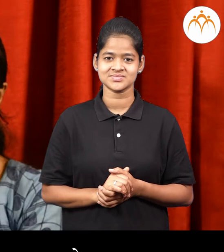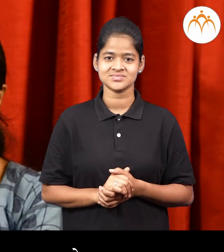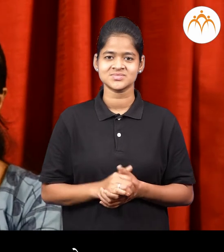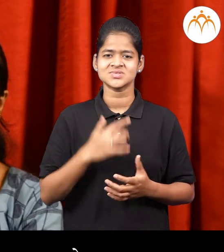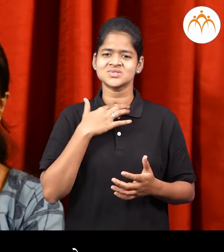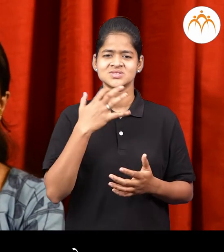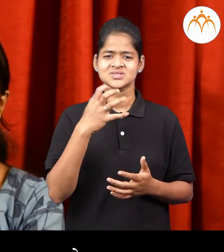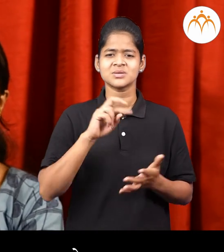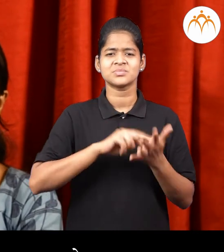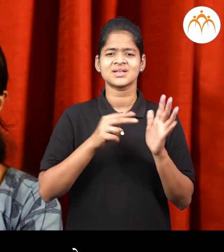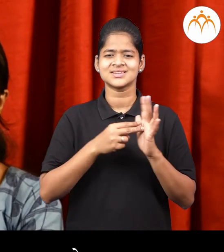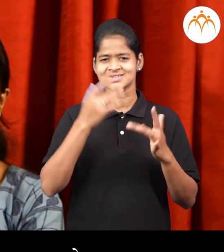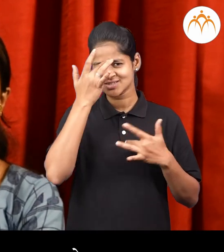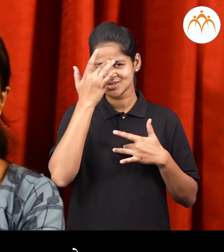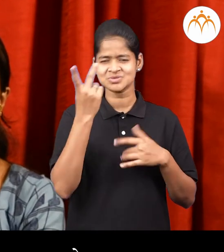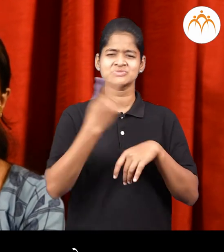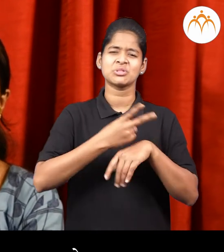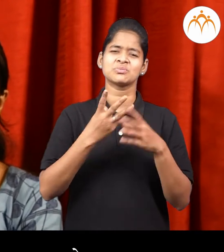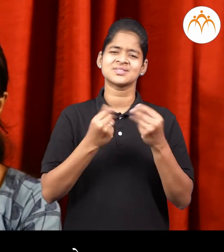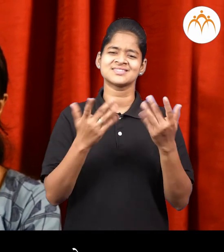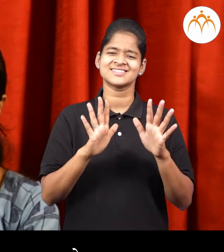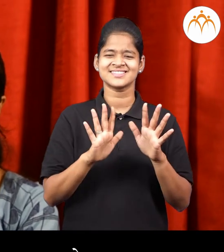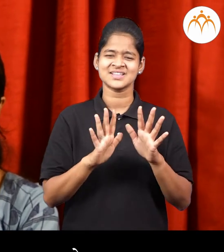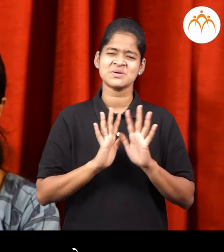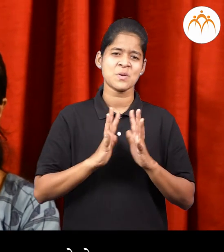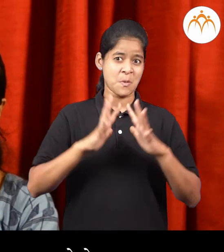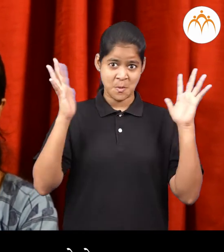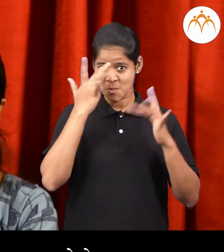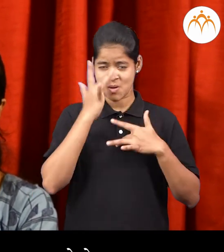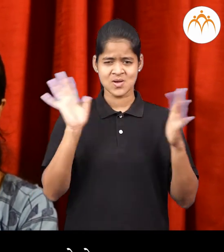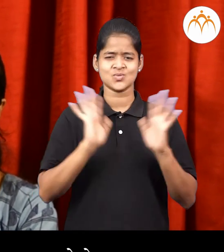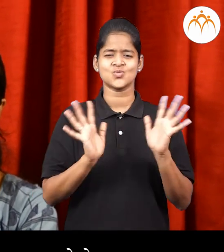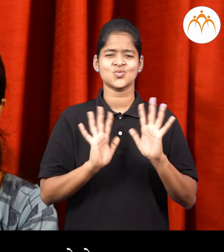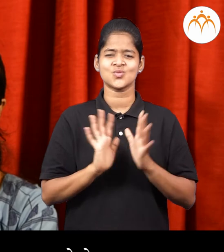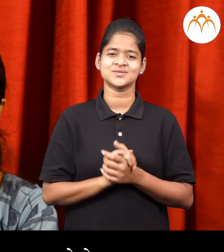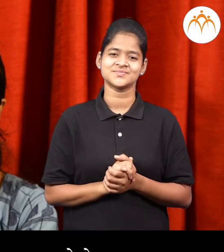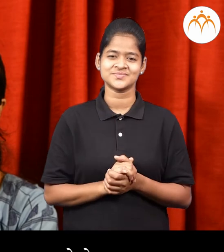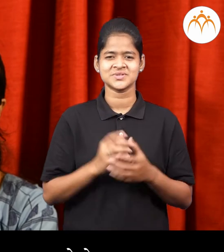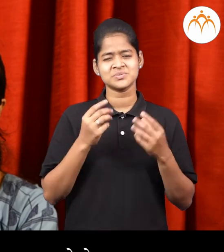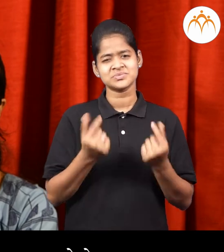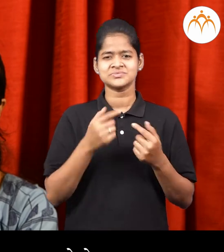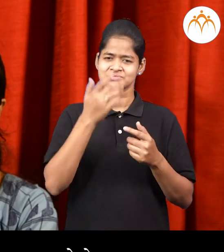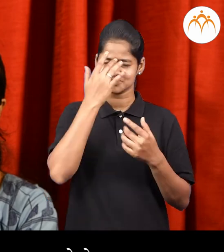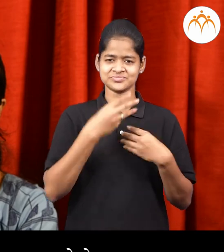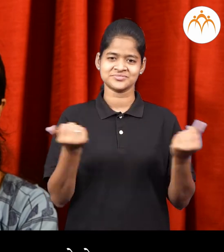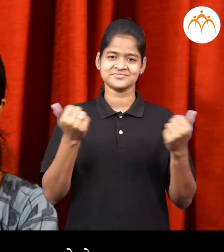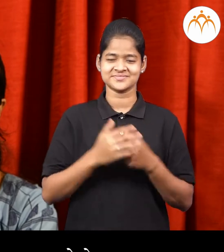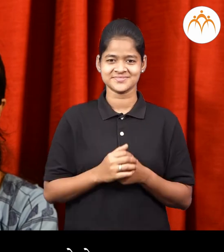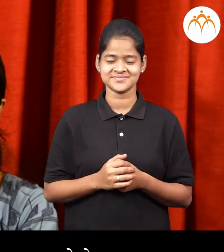घसा दुखने हाँ छोटा आजार है त्यामोए तो आजार लवकर बरा होतो